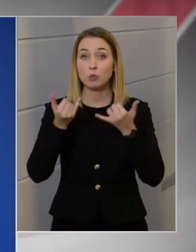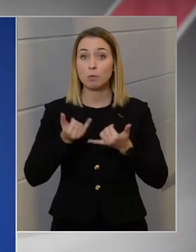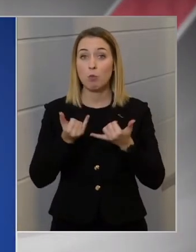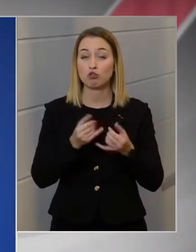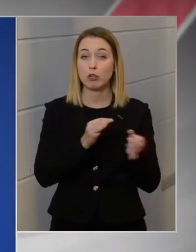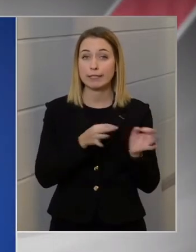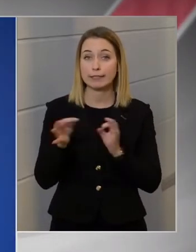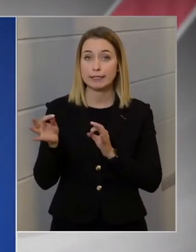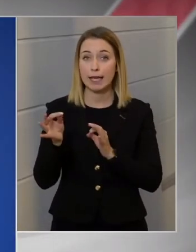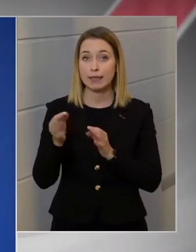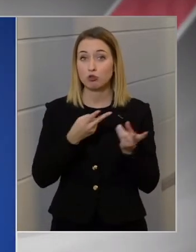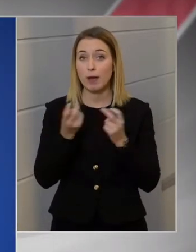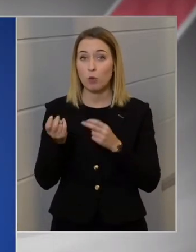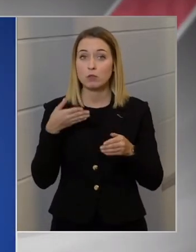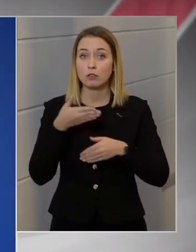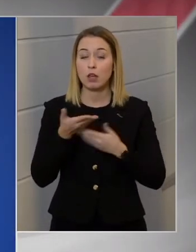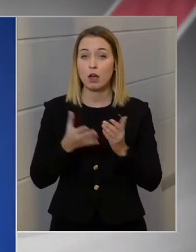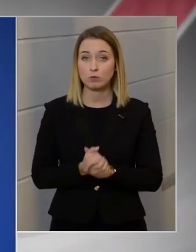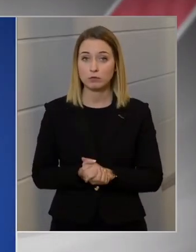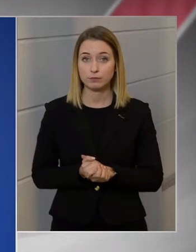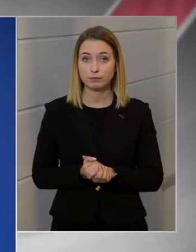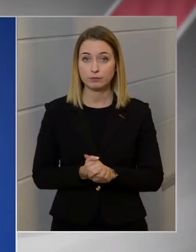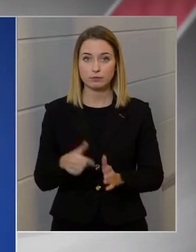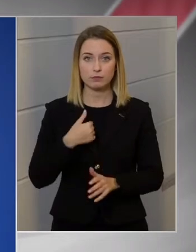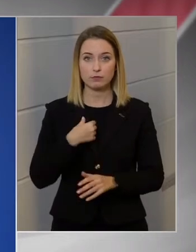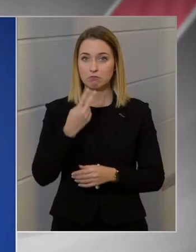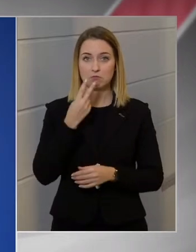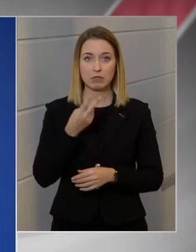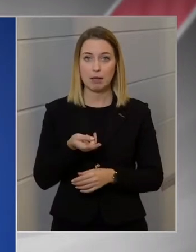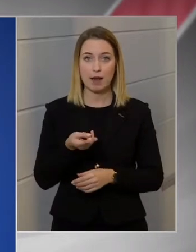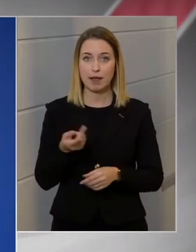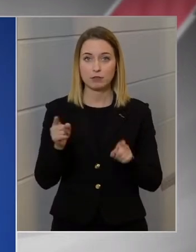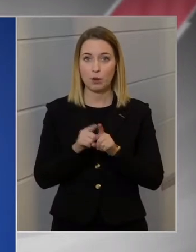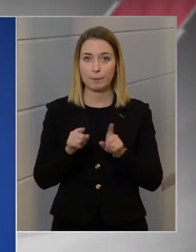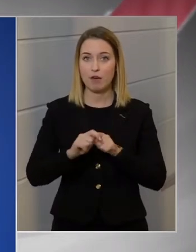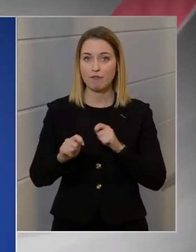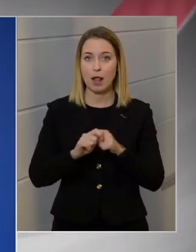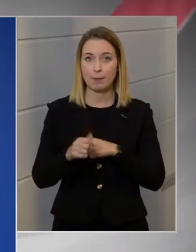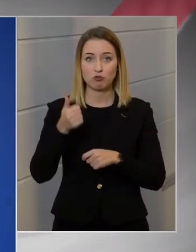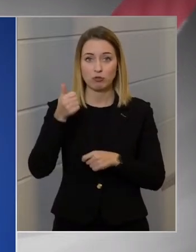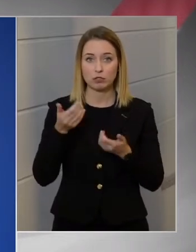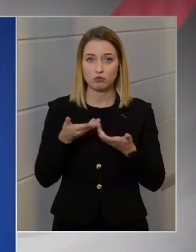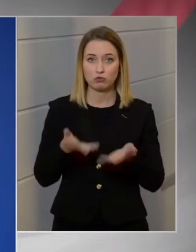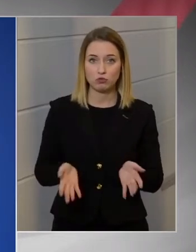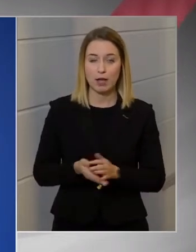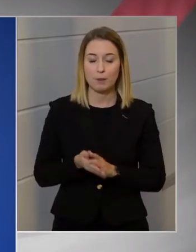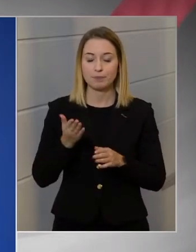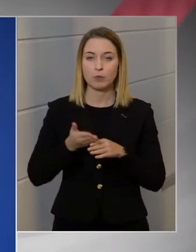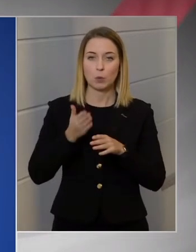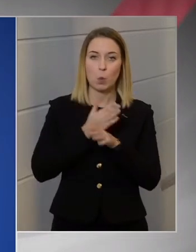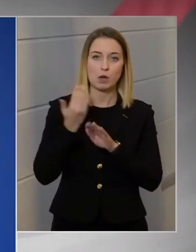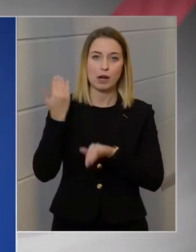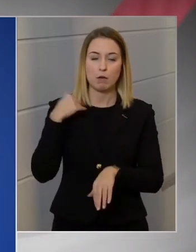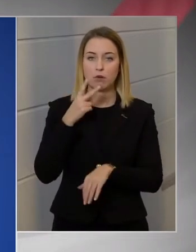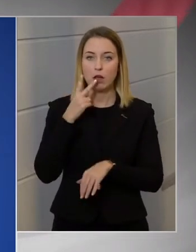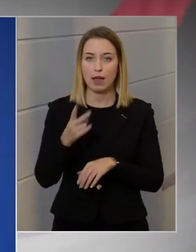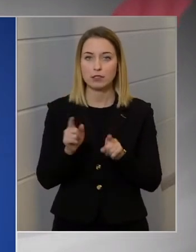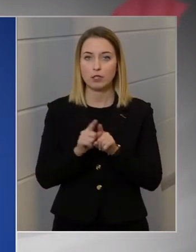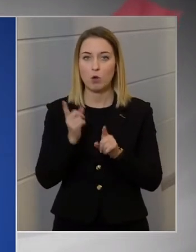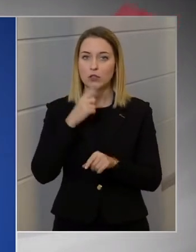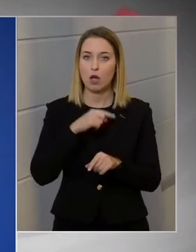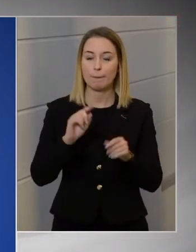intézkedések meghozzat a lakor? Én nem láttam egyetlen egy ezzel kapcsolatos felmérés sem a héten, korábban láttam olyanokat, amik